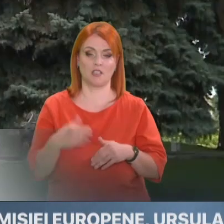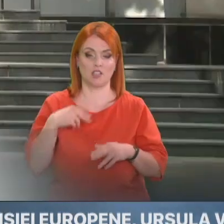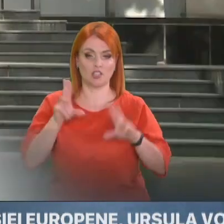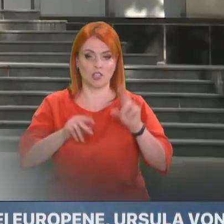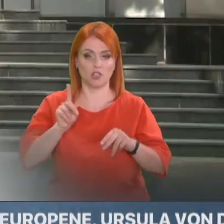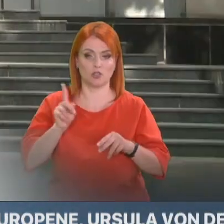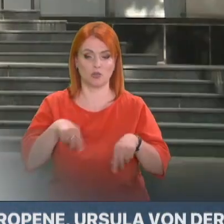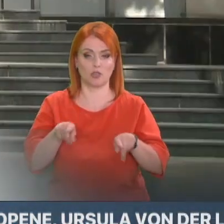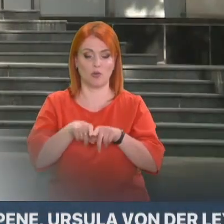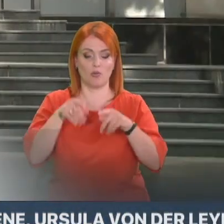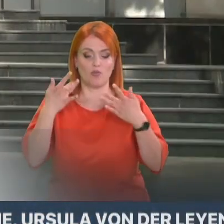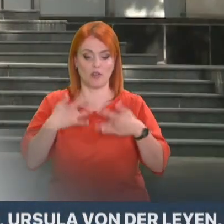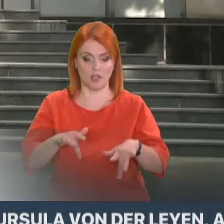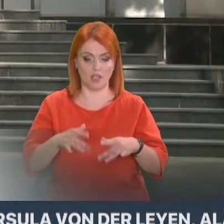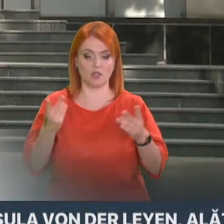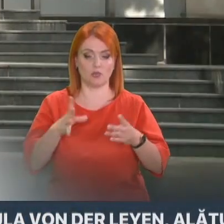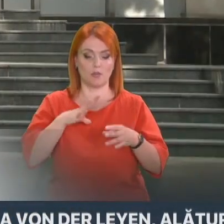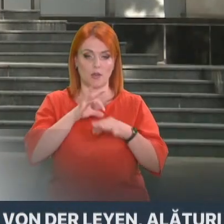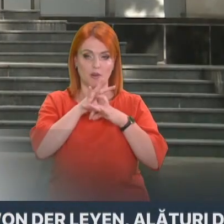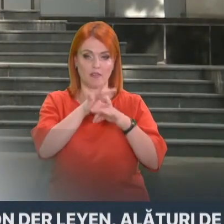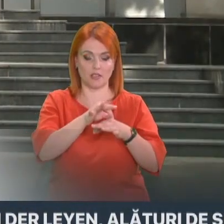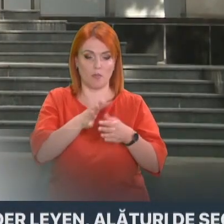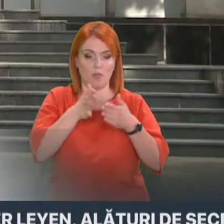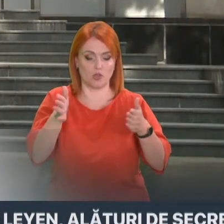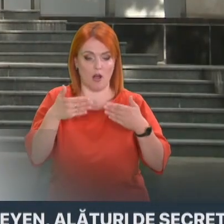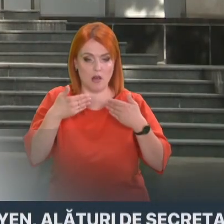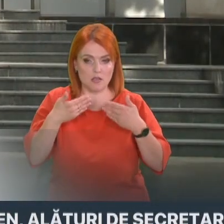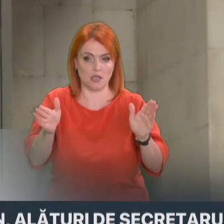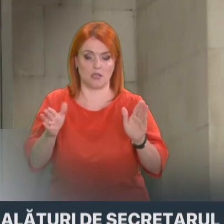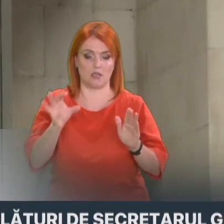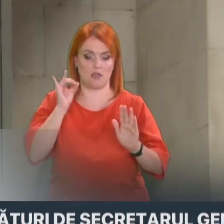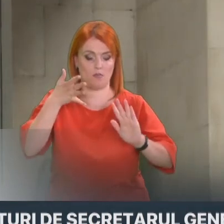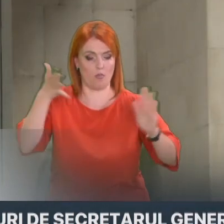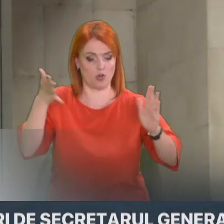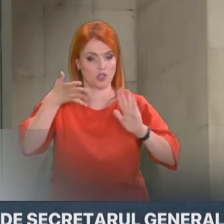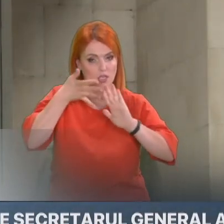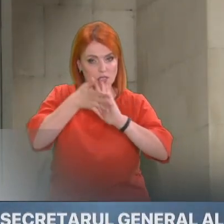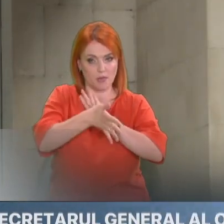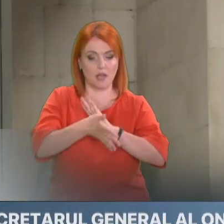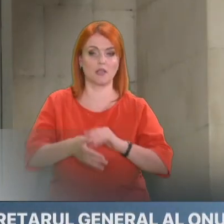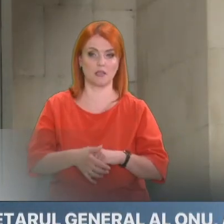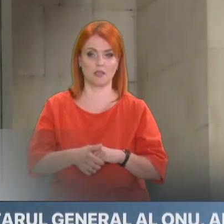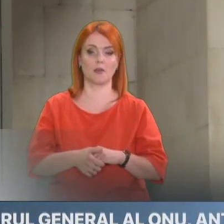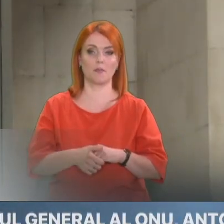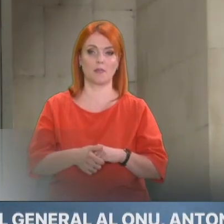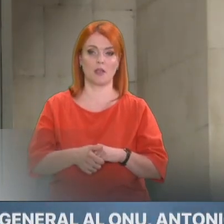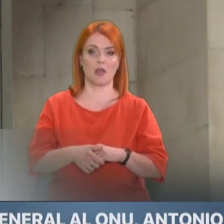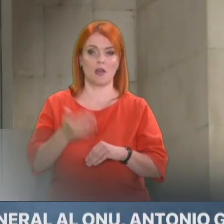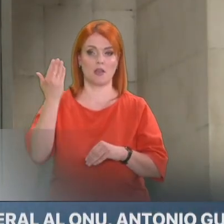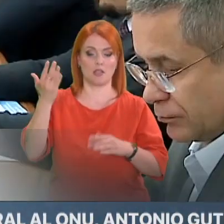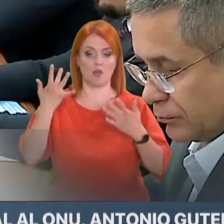fiindcă dimiterea celor trei miniștri s-a făcut într-o manieră